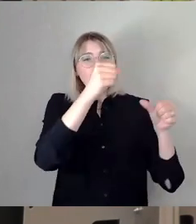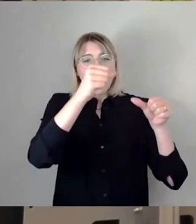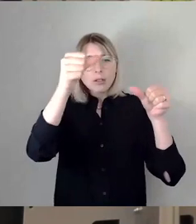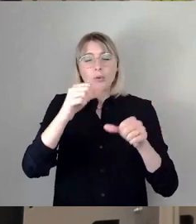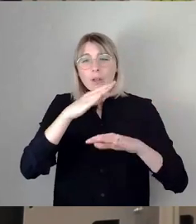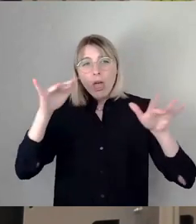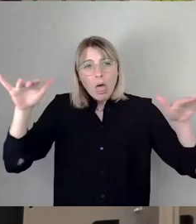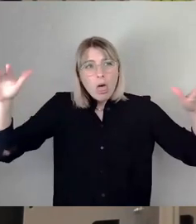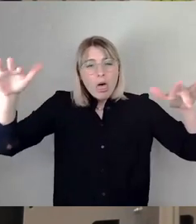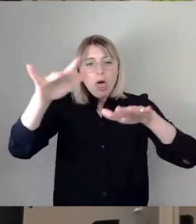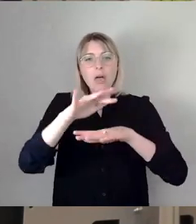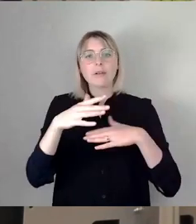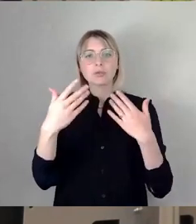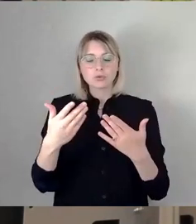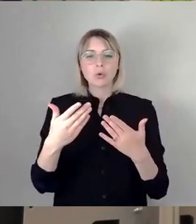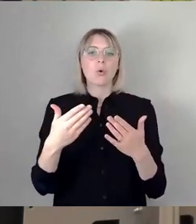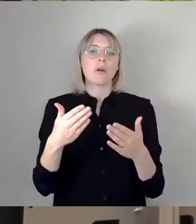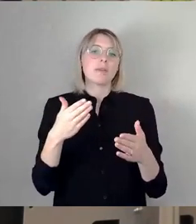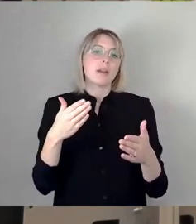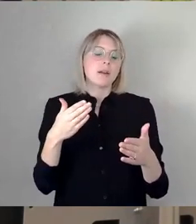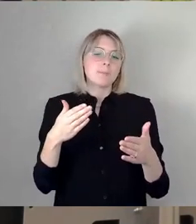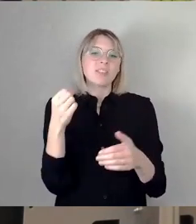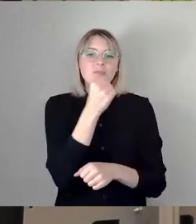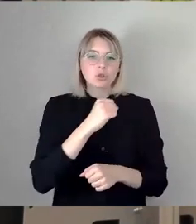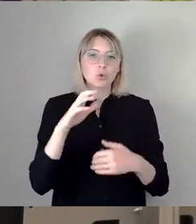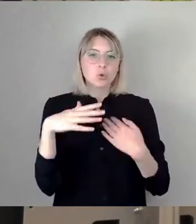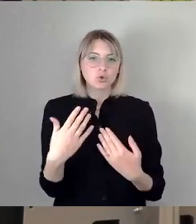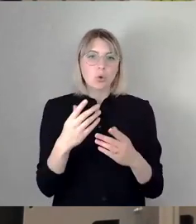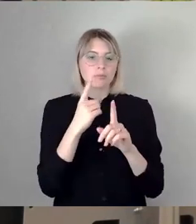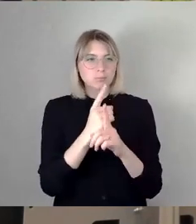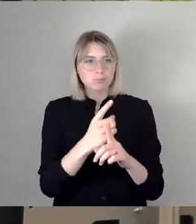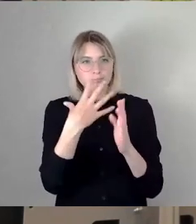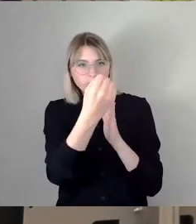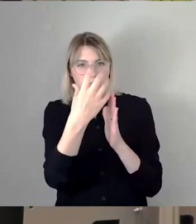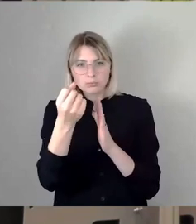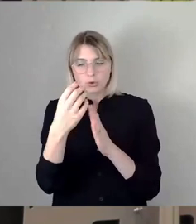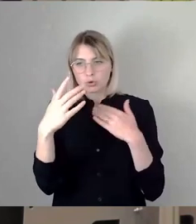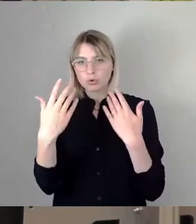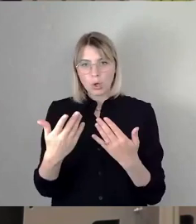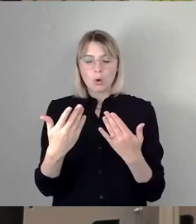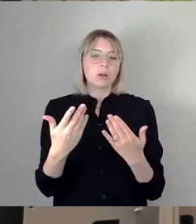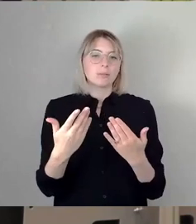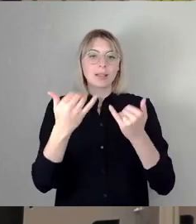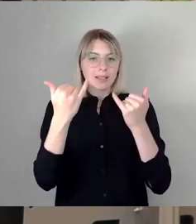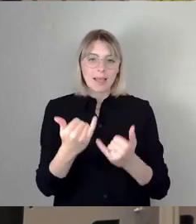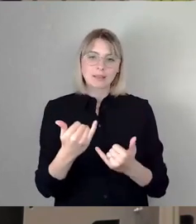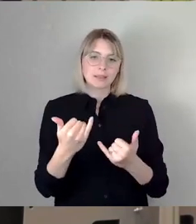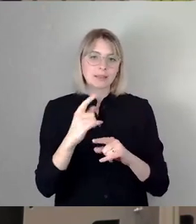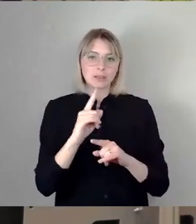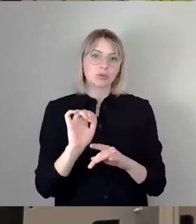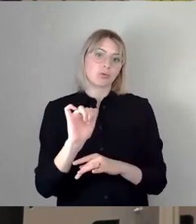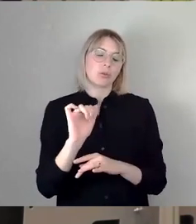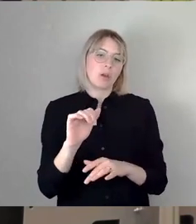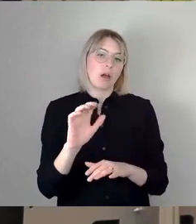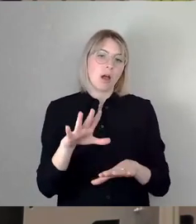den Verstößen nachzugehen, ist durchaus nicht erst jetzt, sondern auch schon bei vorherigen Wahlen eingetreten, aber hat